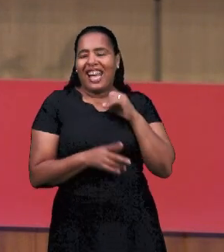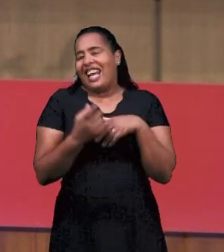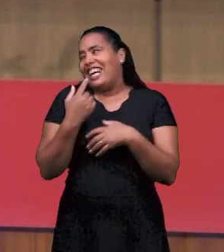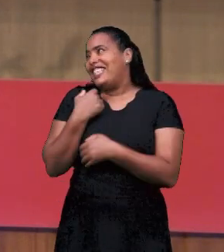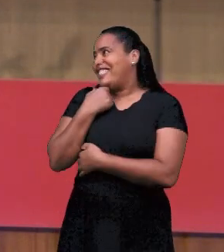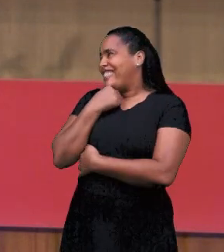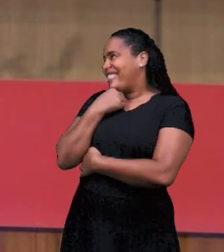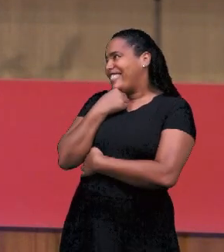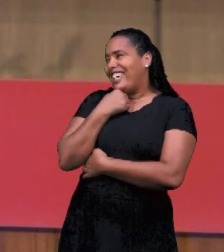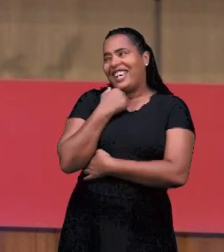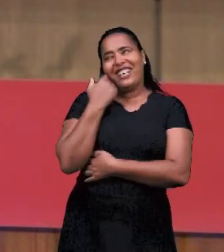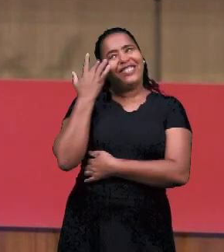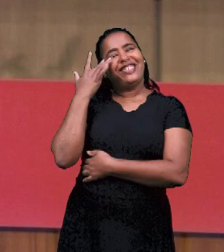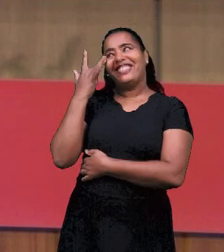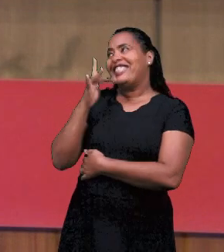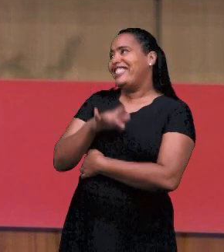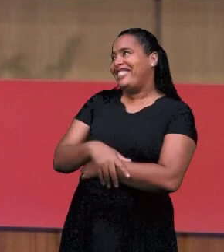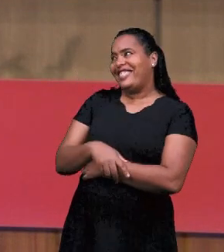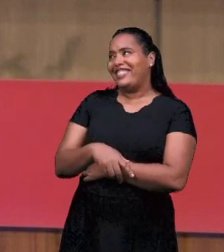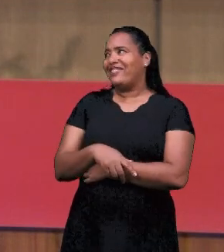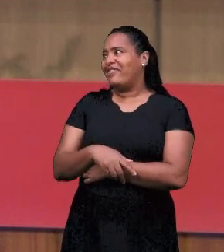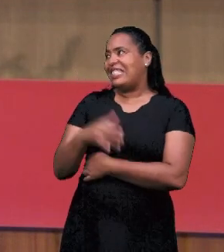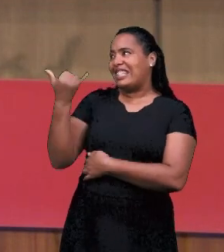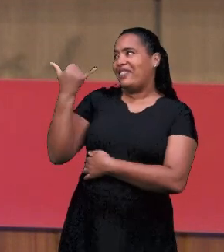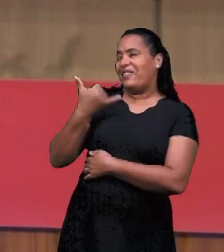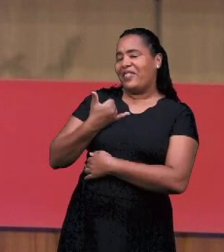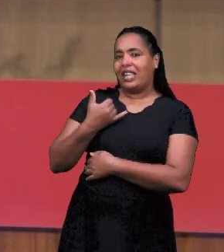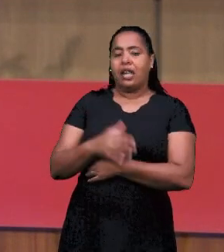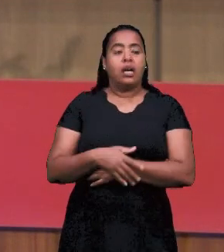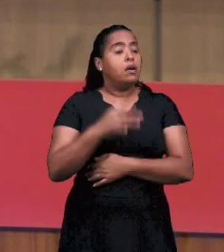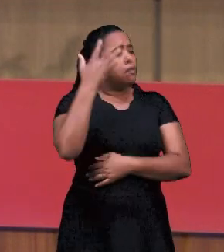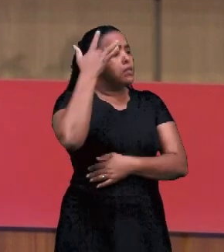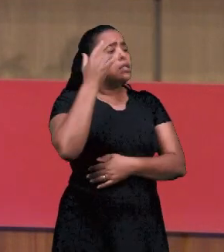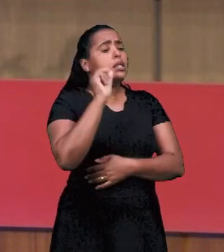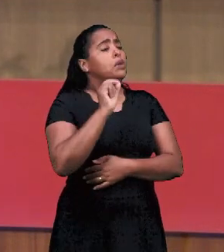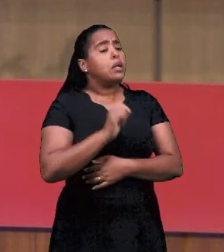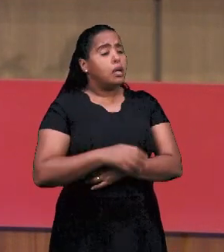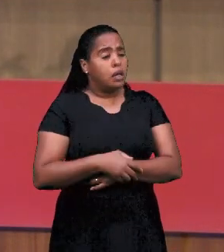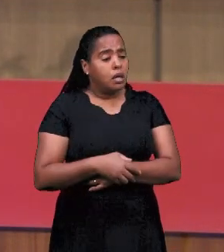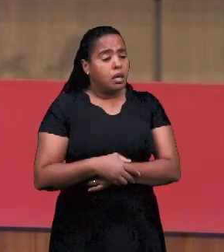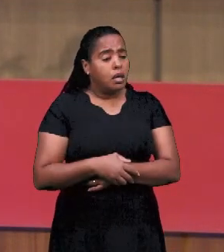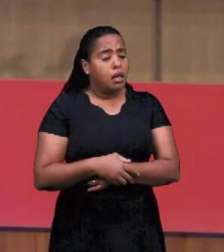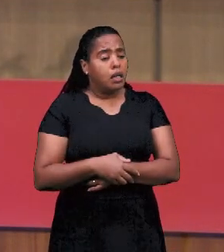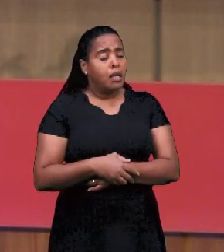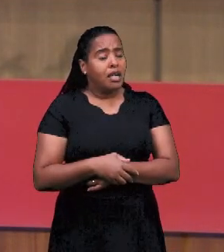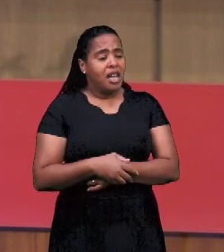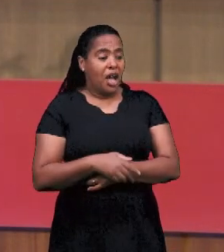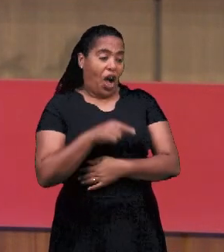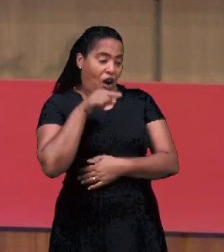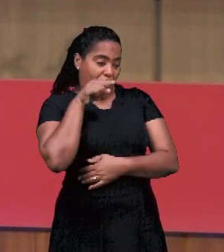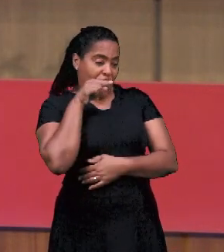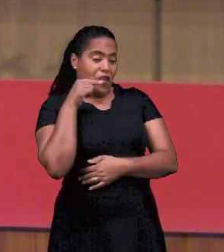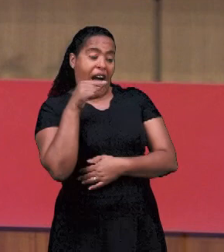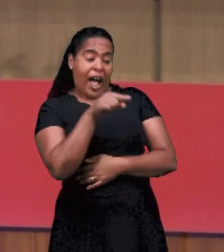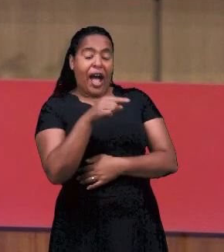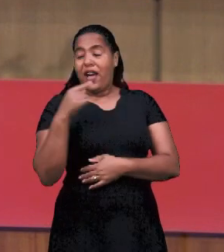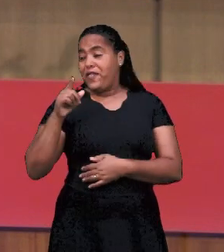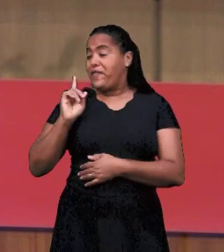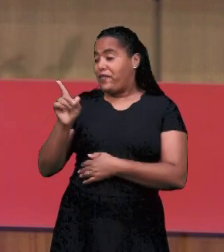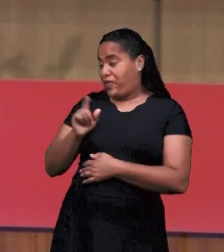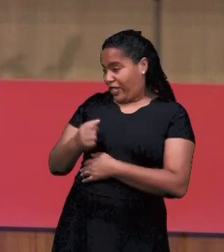И я подошел к ней и начал говорить. Она говорит, я знаю, что ты хочешь сказать. Я говорю, что ты хочешь?